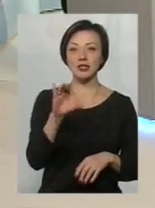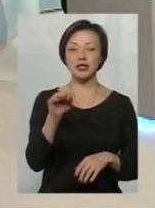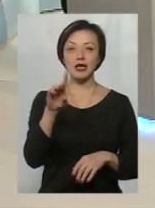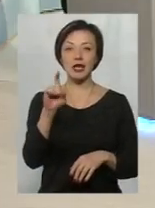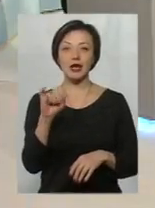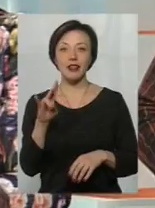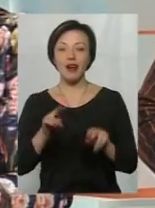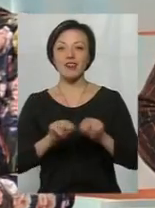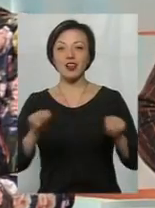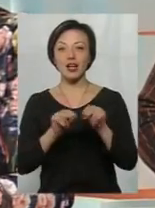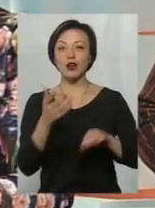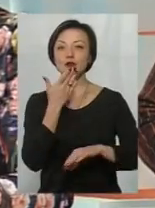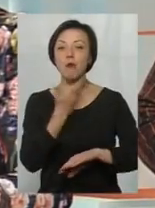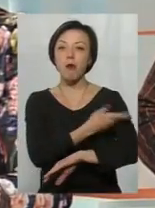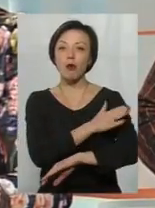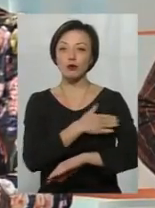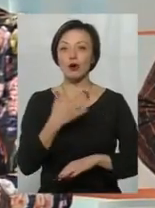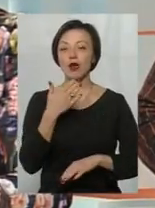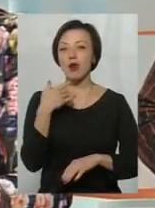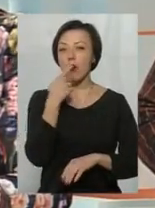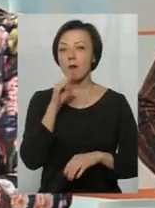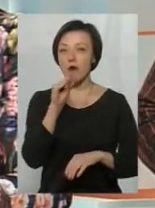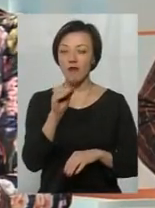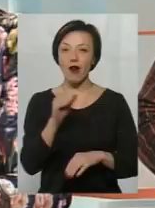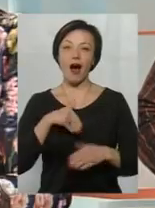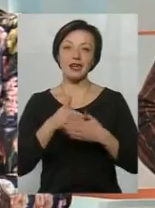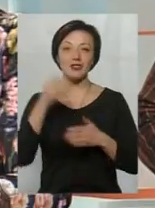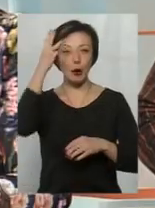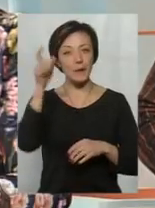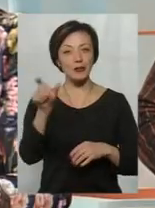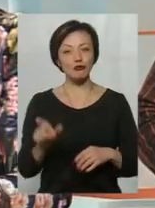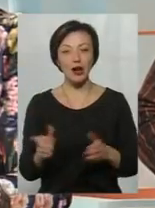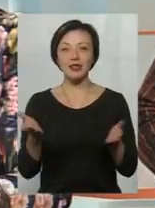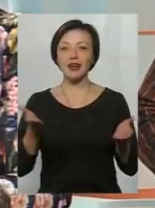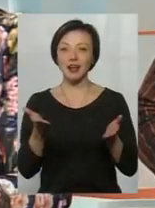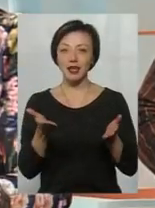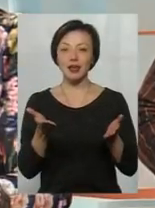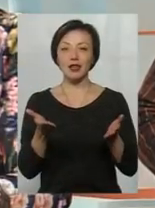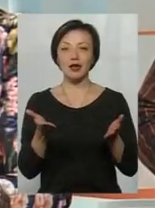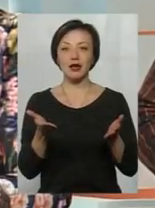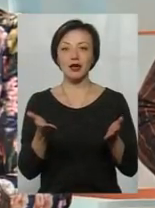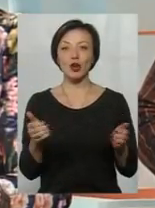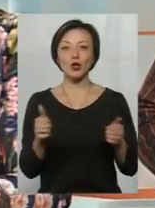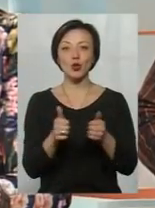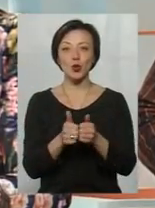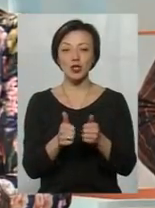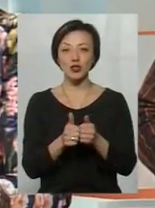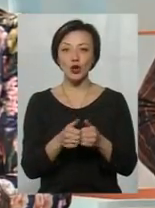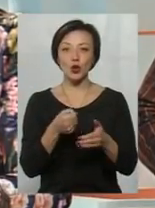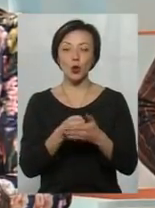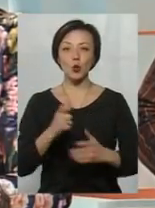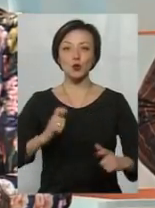мови, громадський активіст, просто активний хмельничанин і той, який дотичний до саме